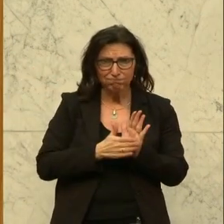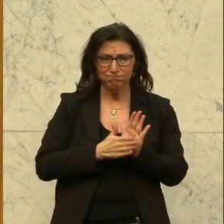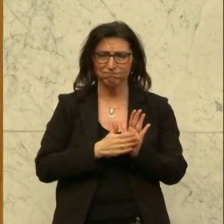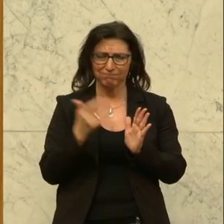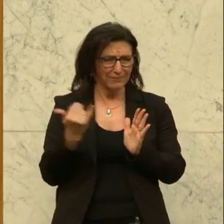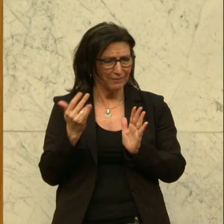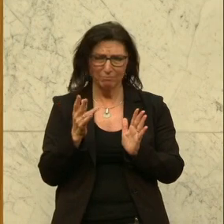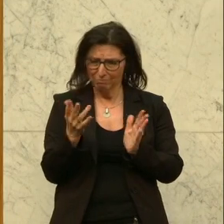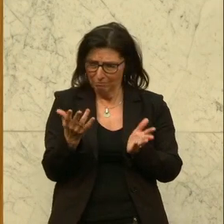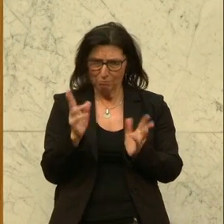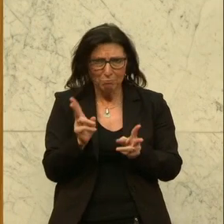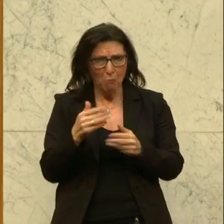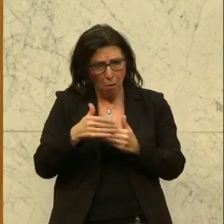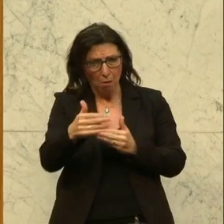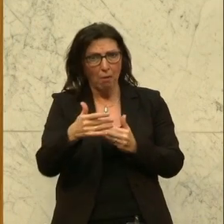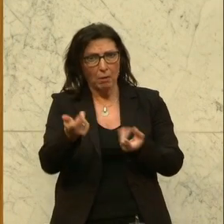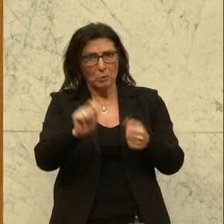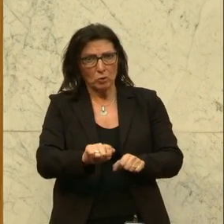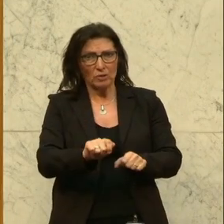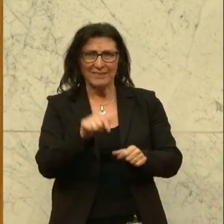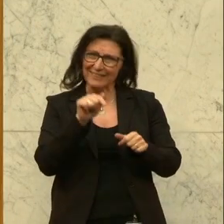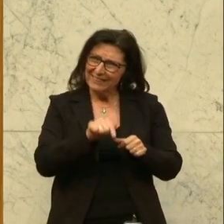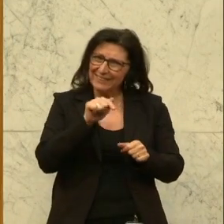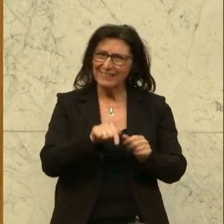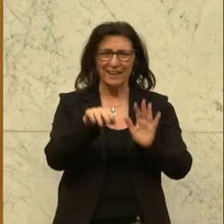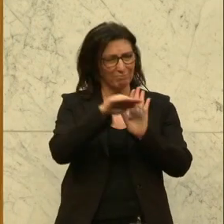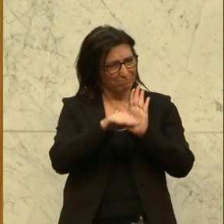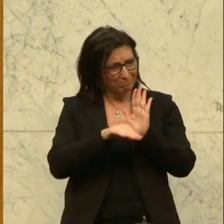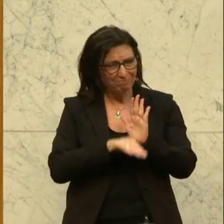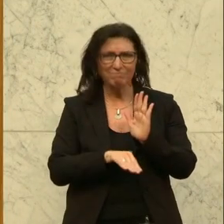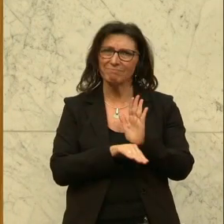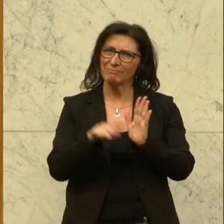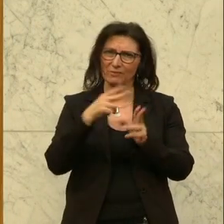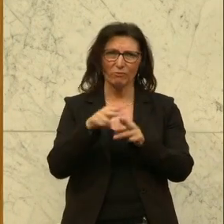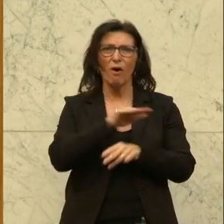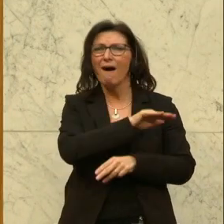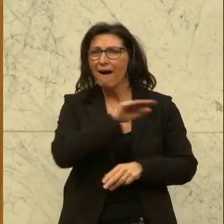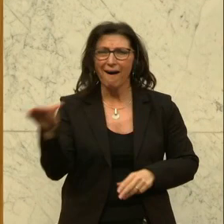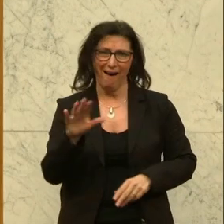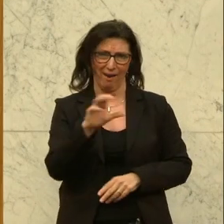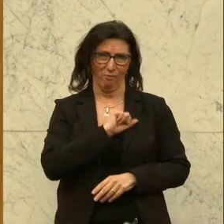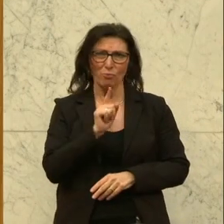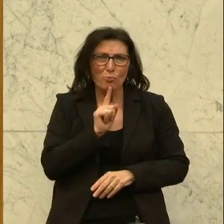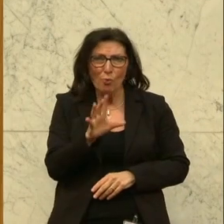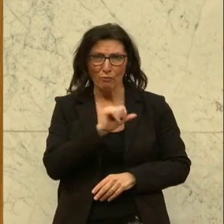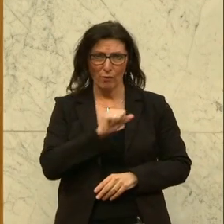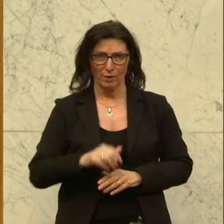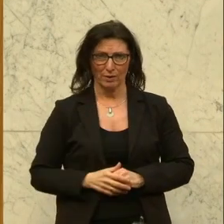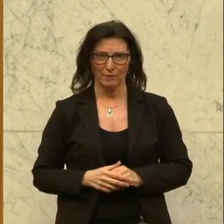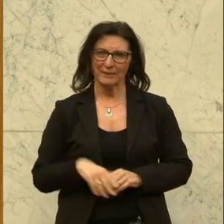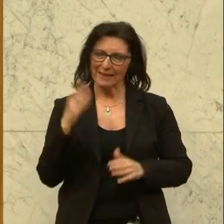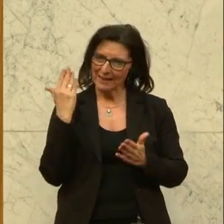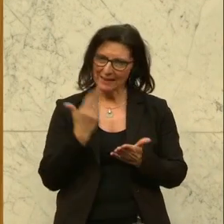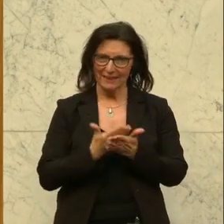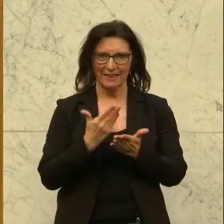beschlossen werden kann, dieses Paket bringt wirklich für alle nur Vorteile. Und deshalb legen wir